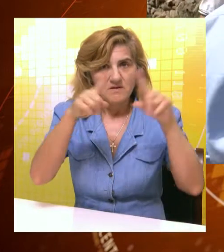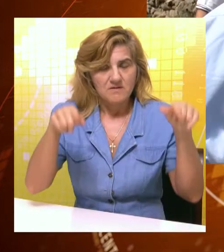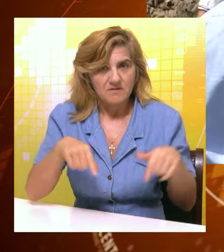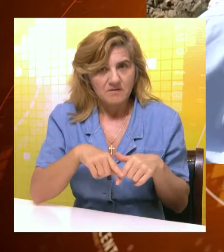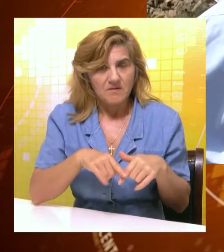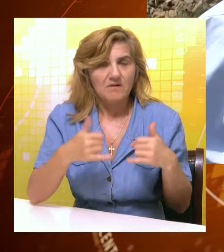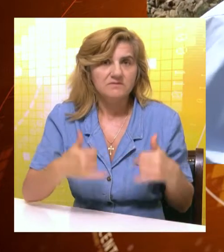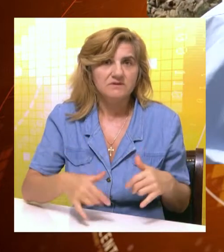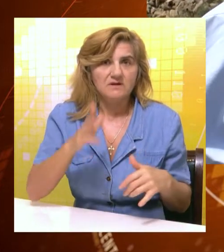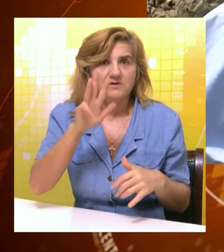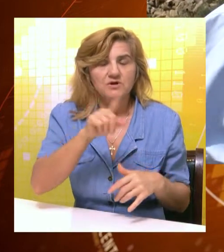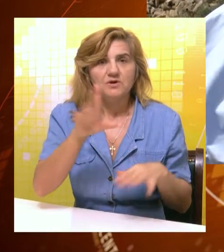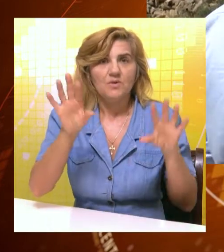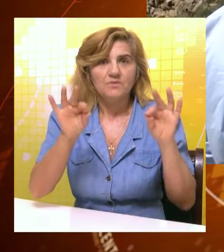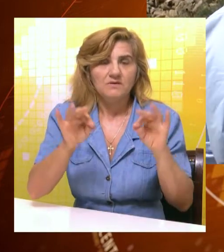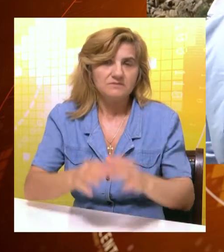10 tona po hektaru.